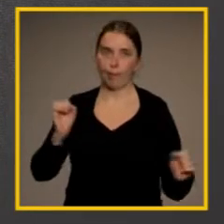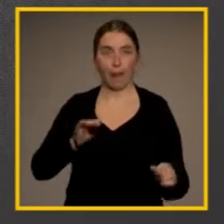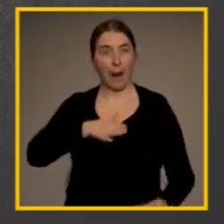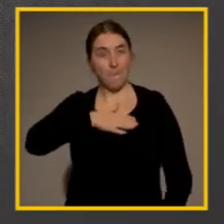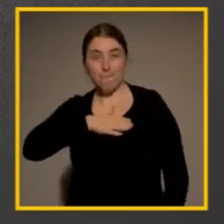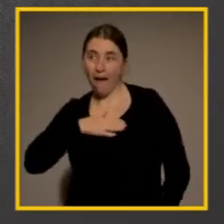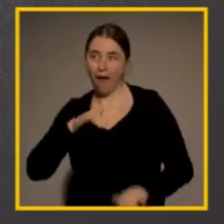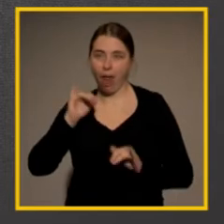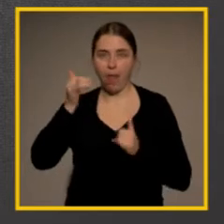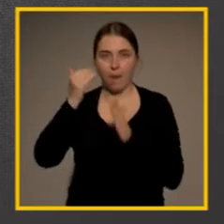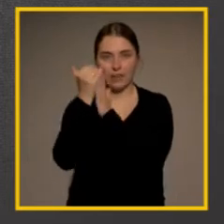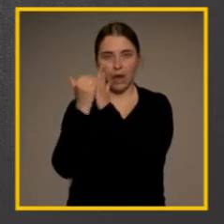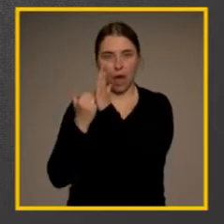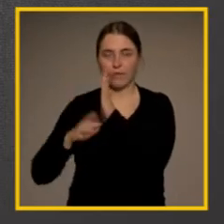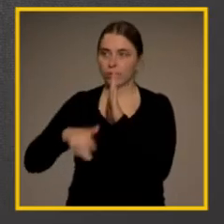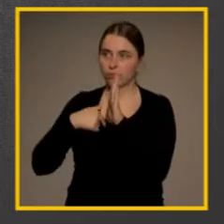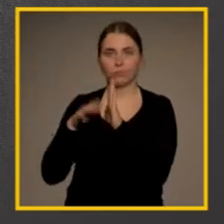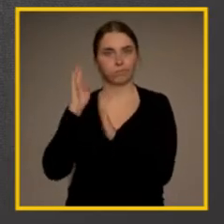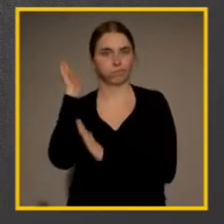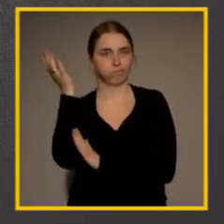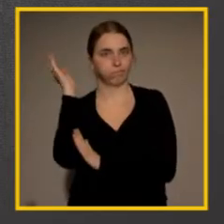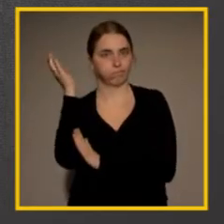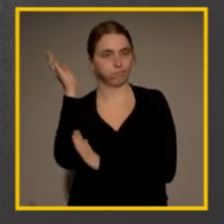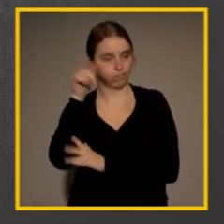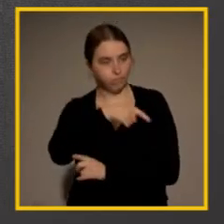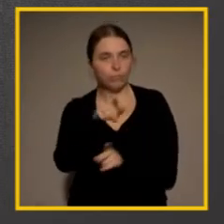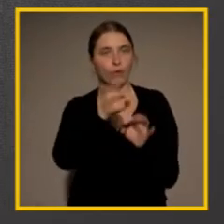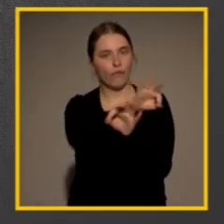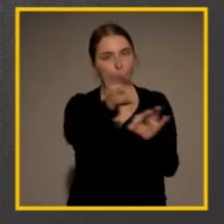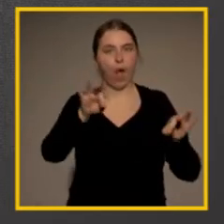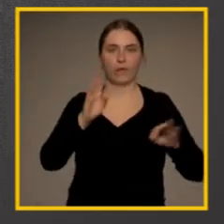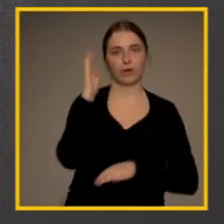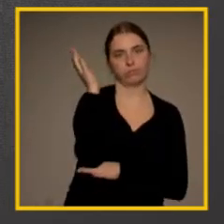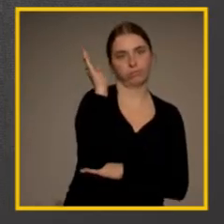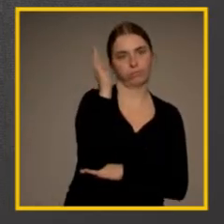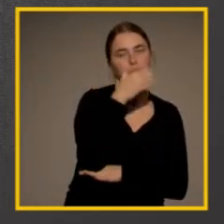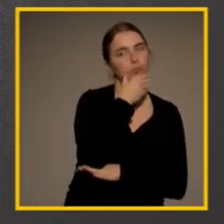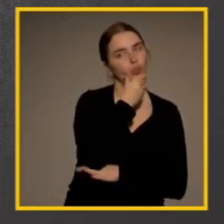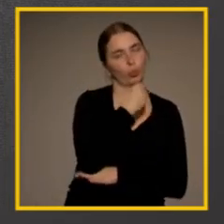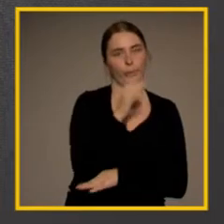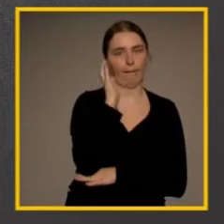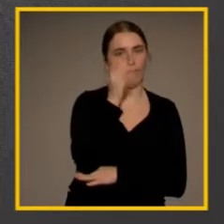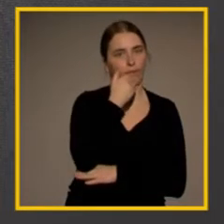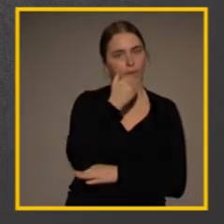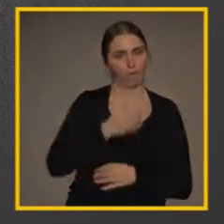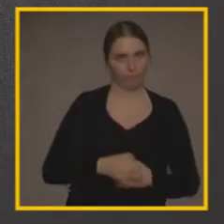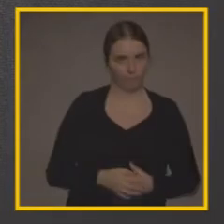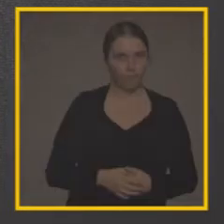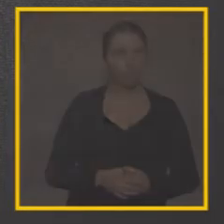Lebenslauf für das Publikum in einer schönen Rede erzählt wurde.